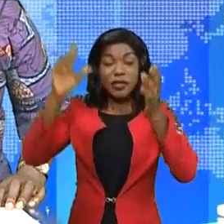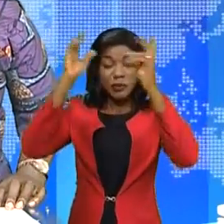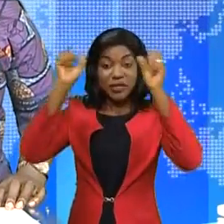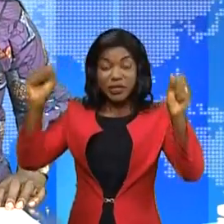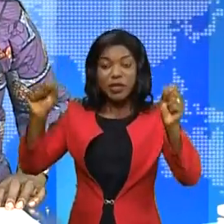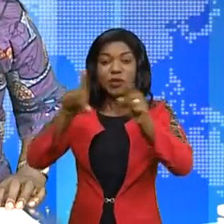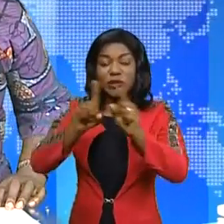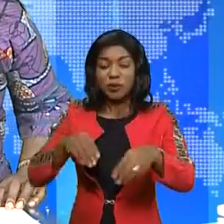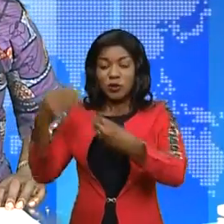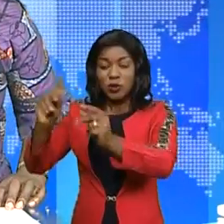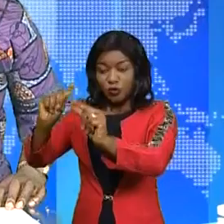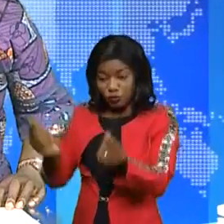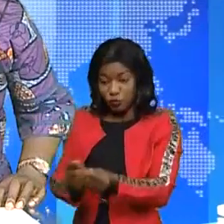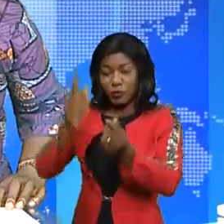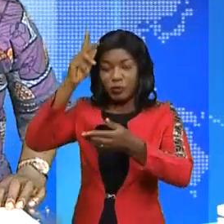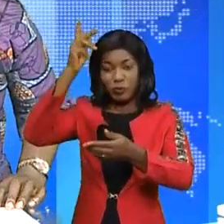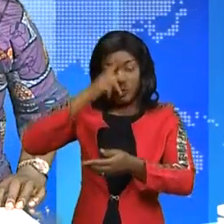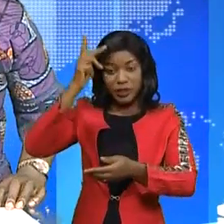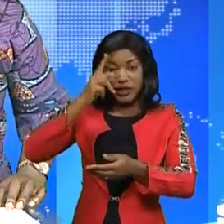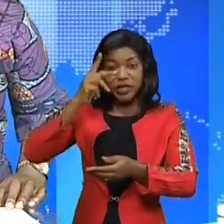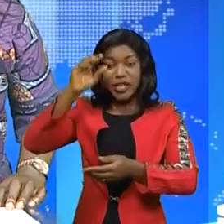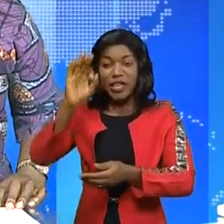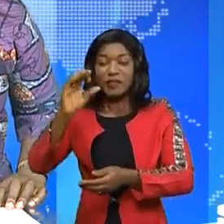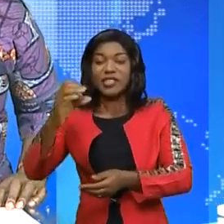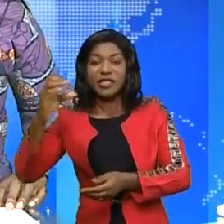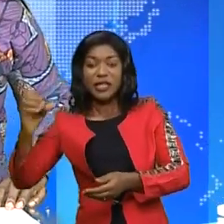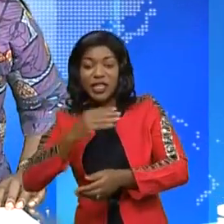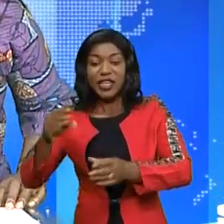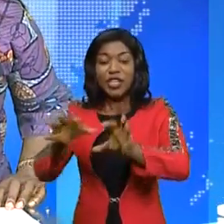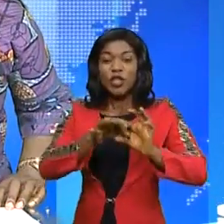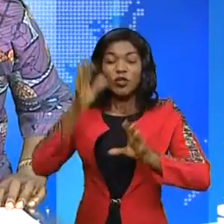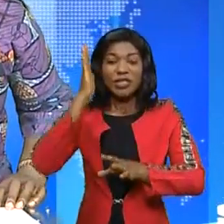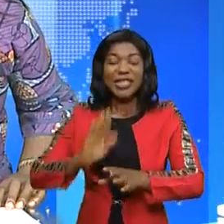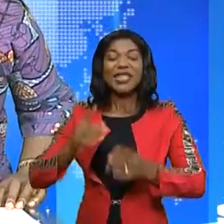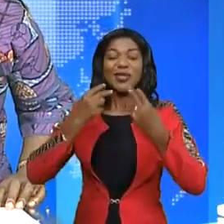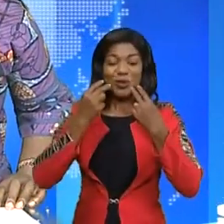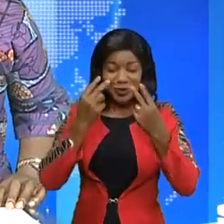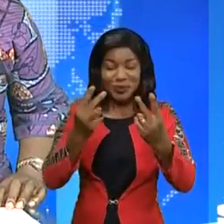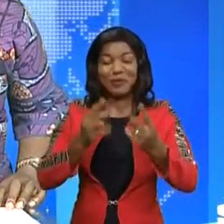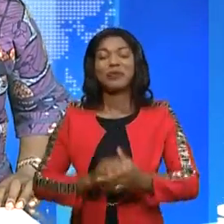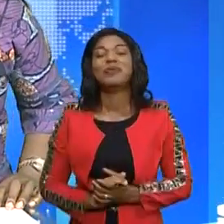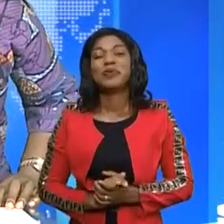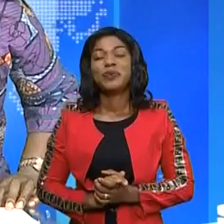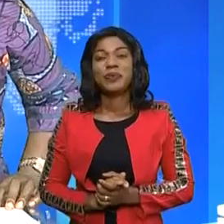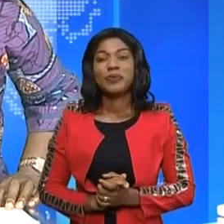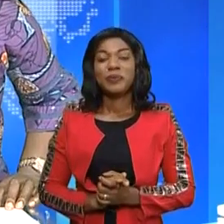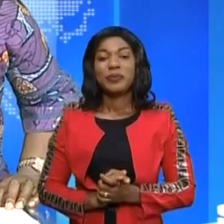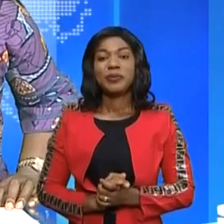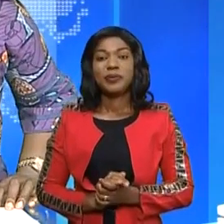qui reviennent au groupement politique FCC et Union sacrée. Sidi Mouimbo, Bernard Baudot, au reportage.